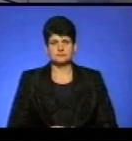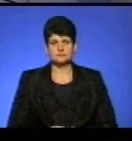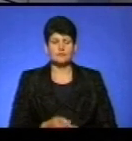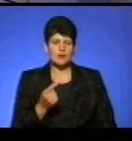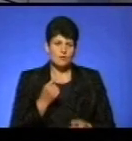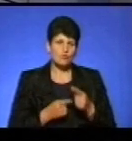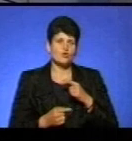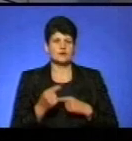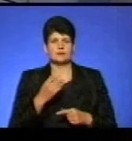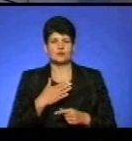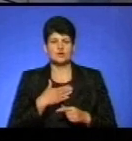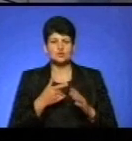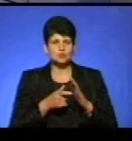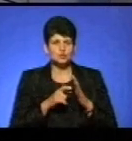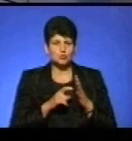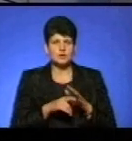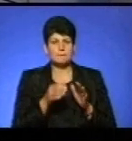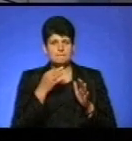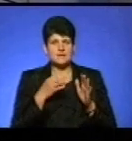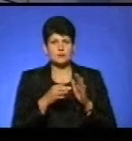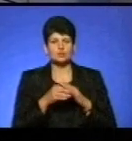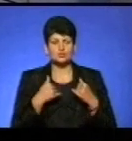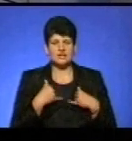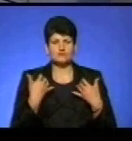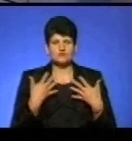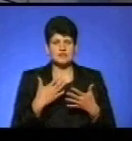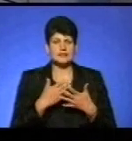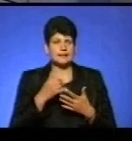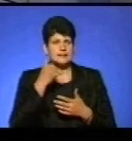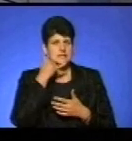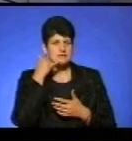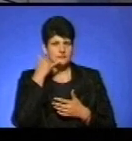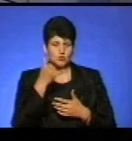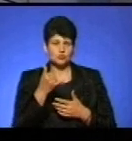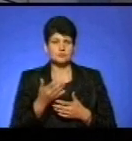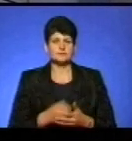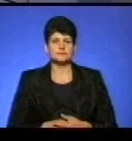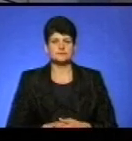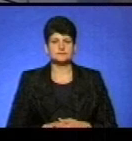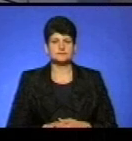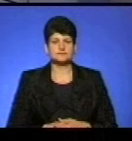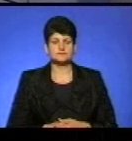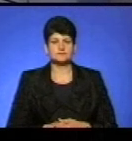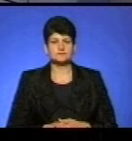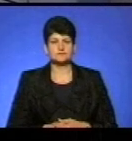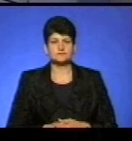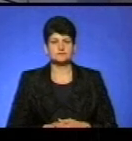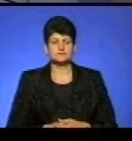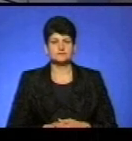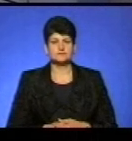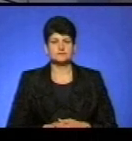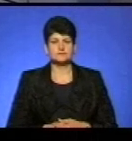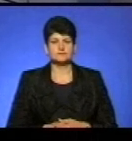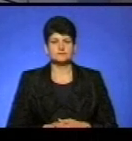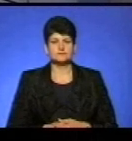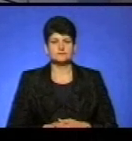Повертаємося до нашої студії. Мені підказують, що у нас вже є телефонний дзвінок. Давайте почуємо нашого додзвонювача. Доброго вечора.